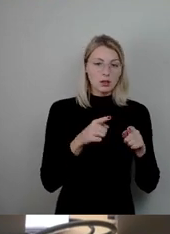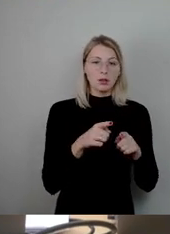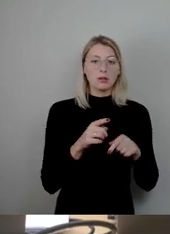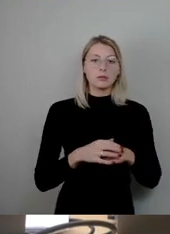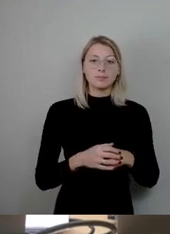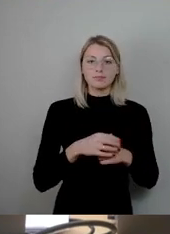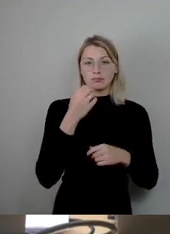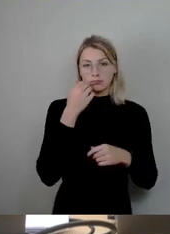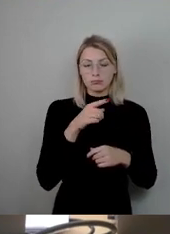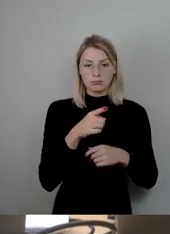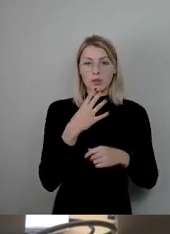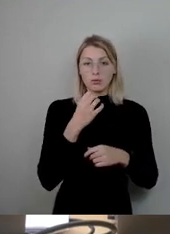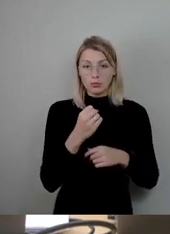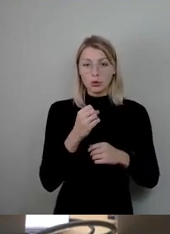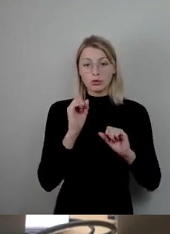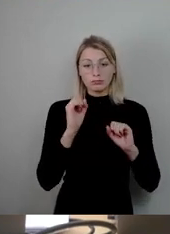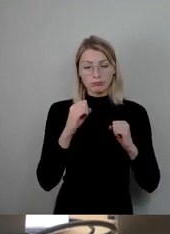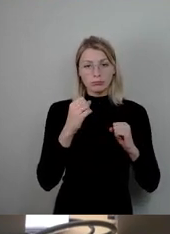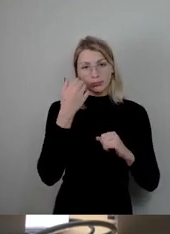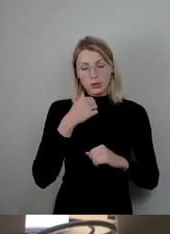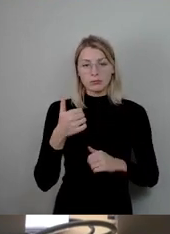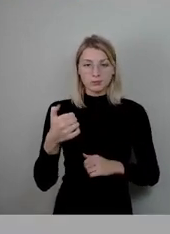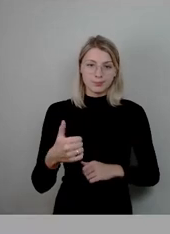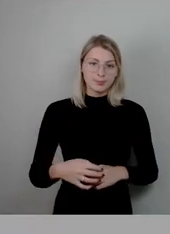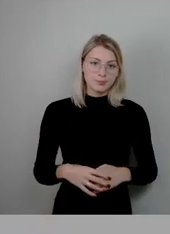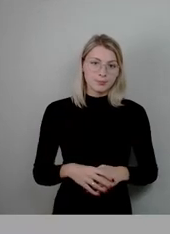Die Linke zustimmen kann, den bitte ich um das Stimmzeichen.